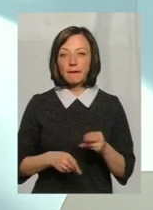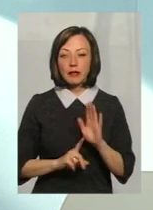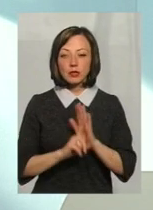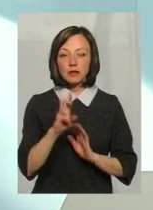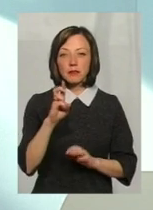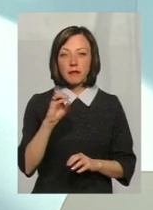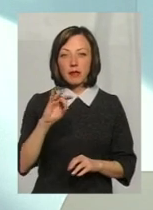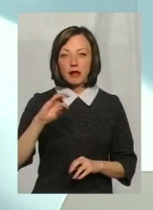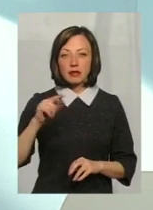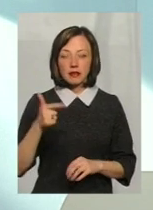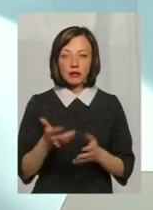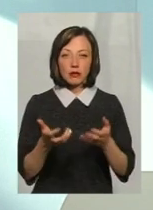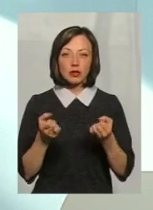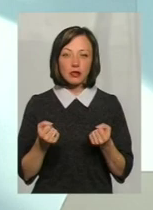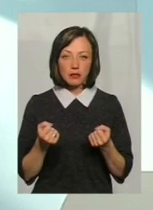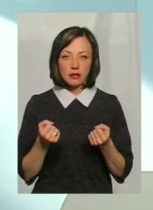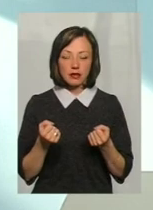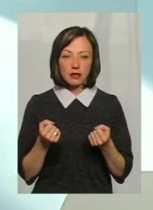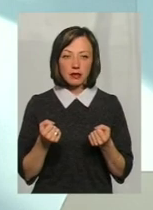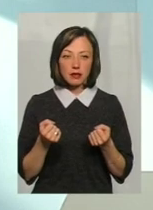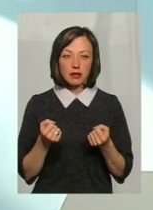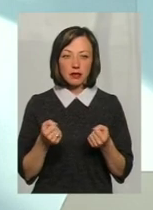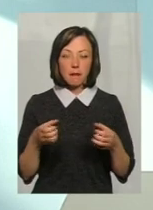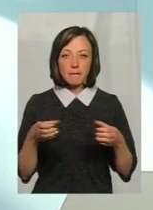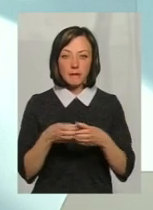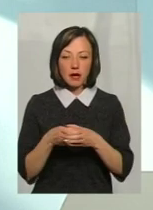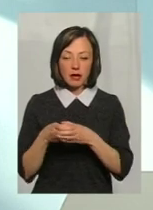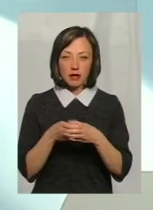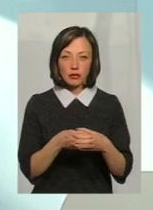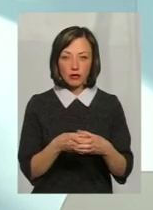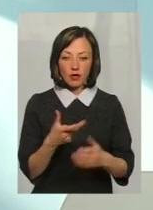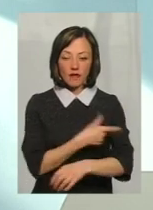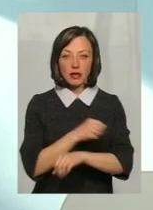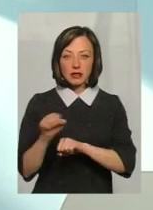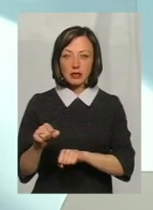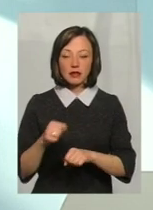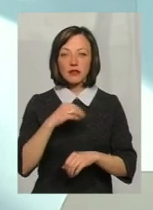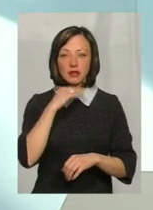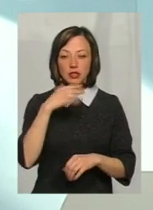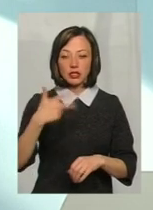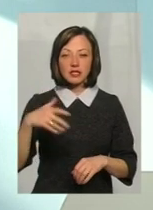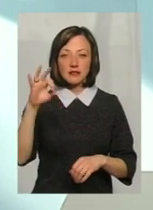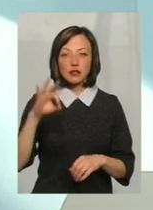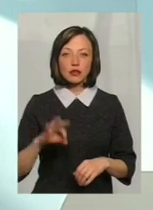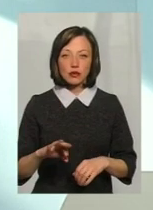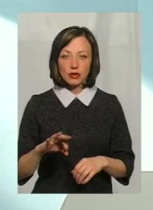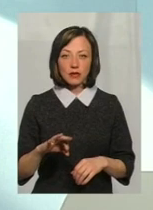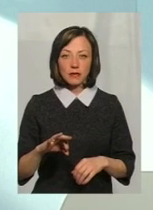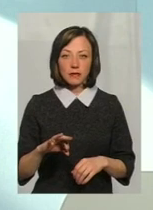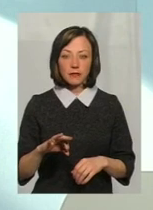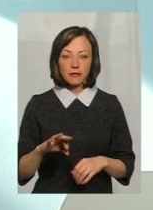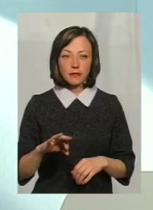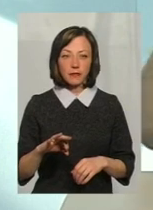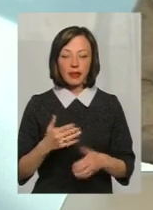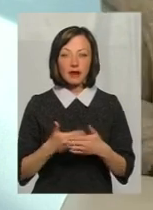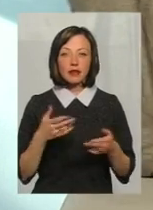початку березня, потримали певну партію, цього нам вистачить на 30 відсотків, ну 30-30 відсотків